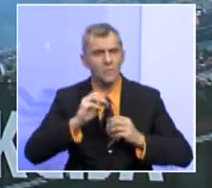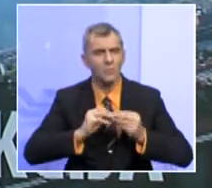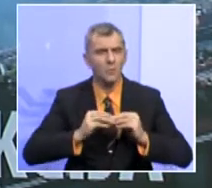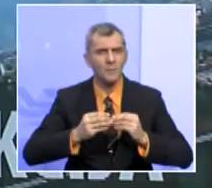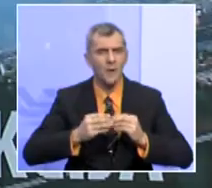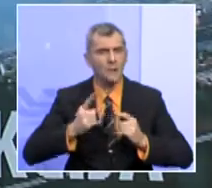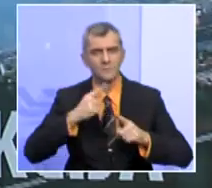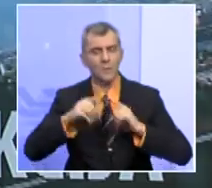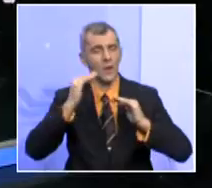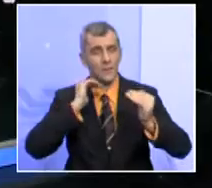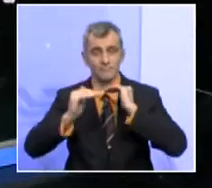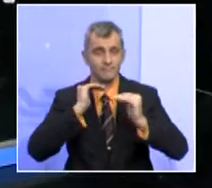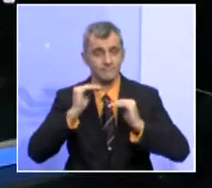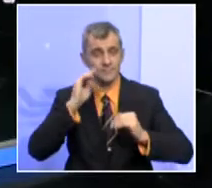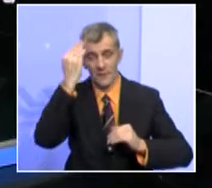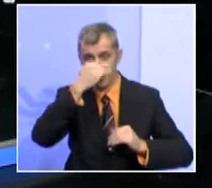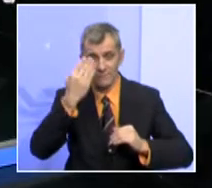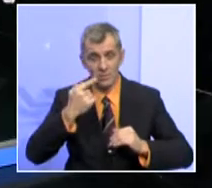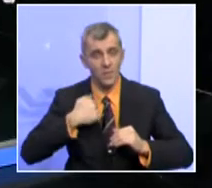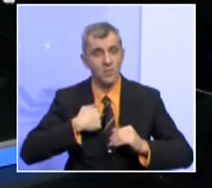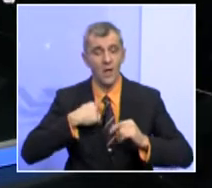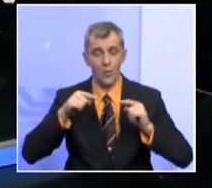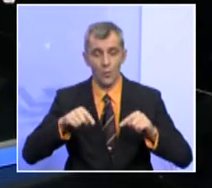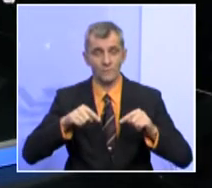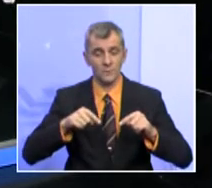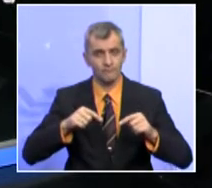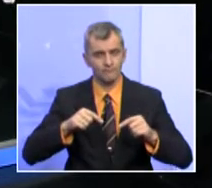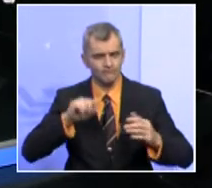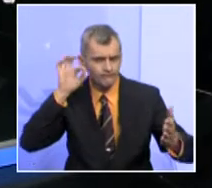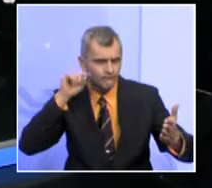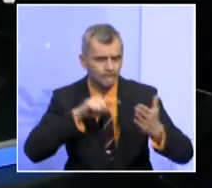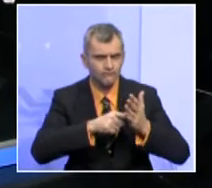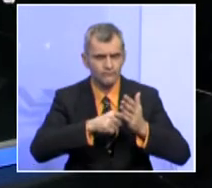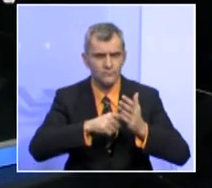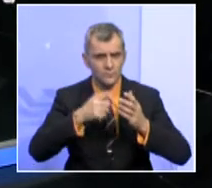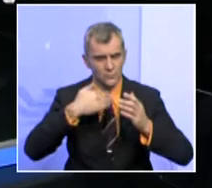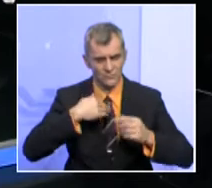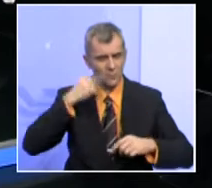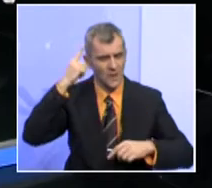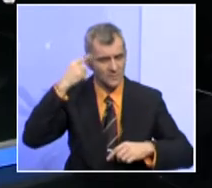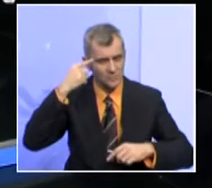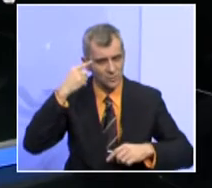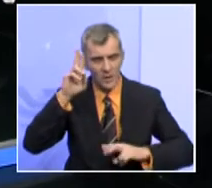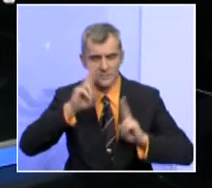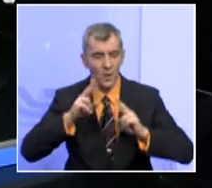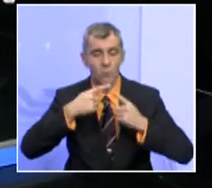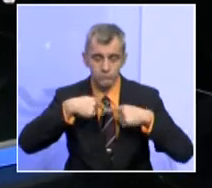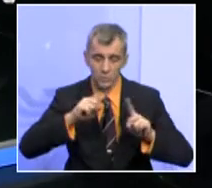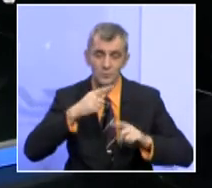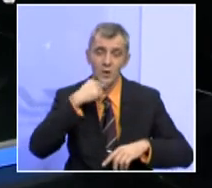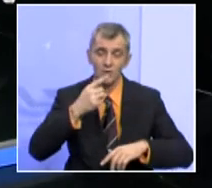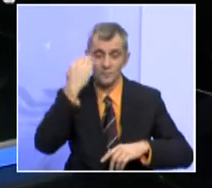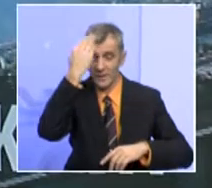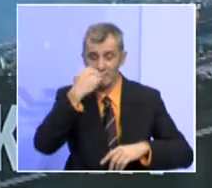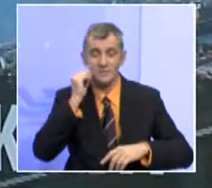pojednakopravnost Hrvata. Ja ovdje težište u svojim razmišljanjima i razmatranjima posebno stavljam na hrvatski narod u Središnjoj